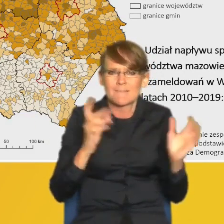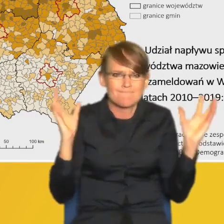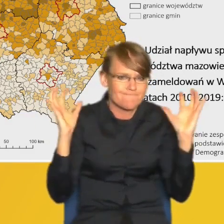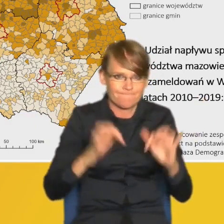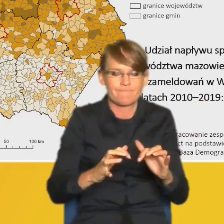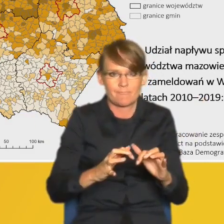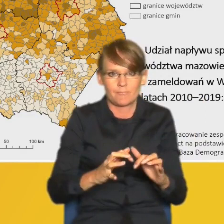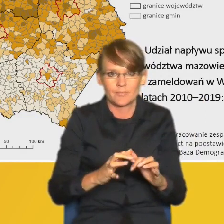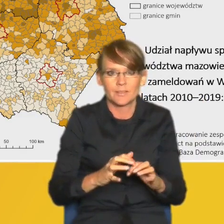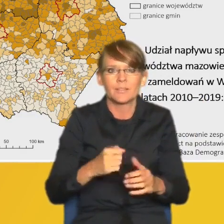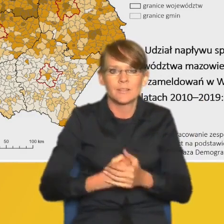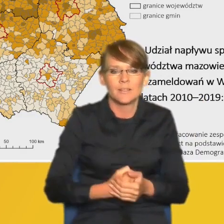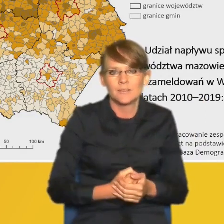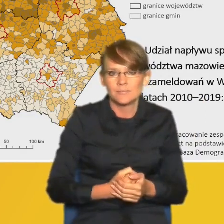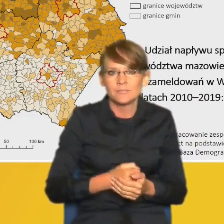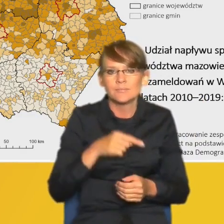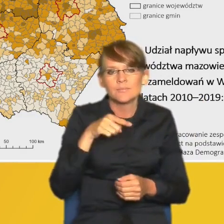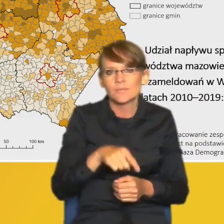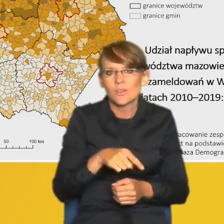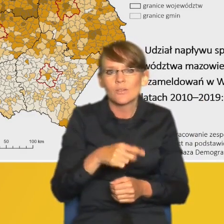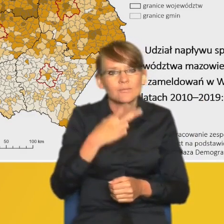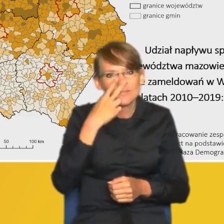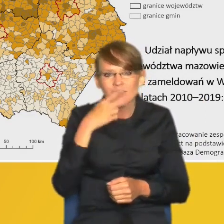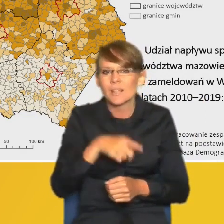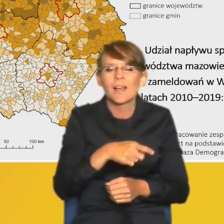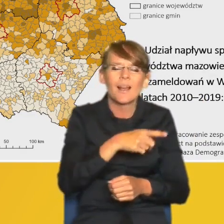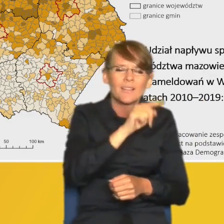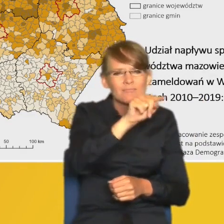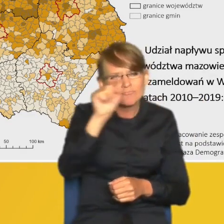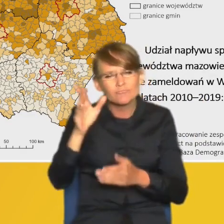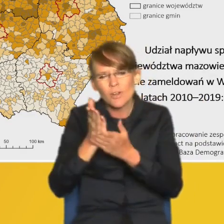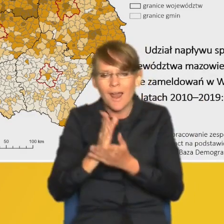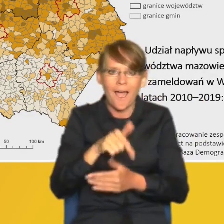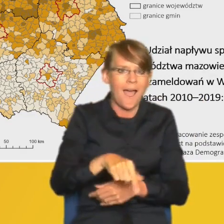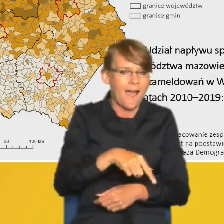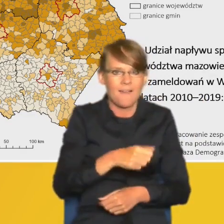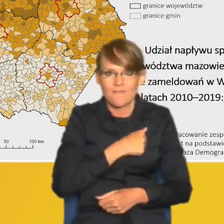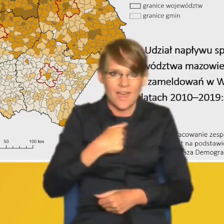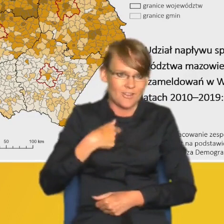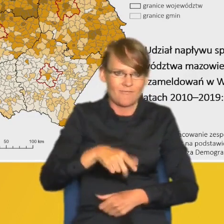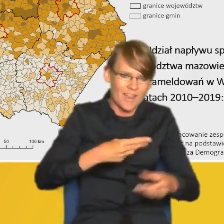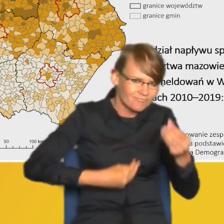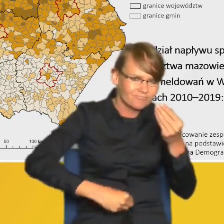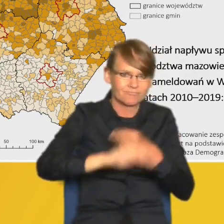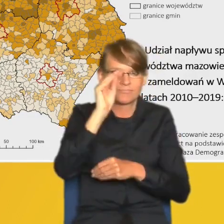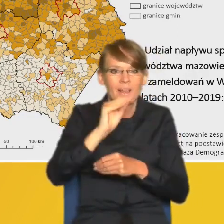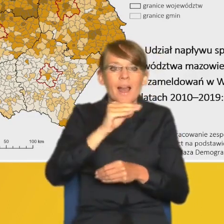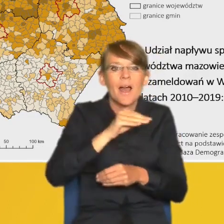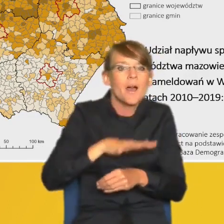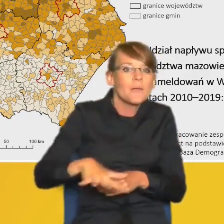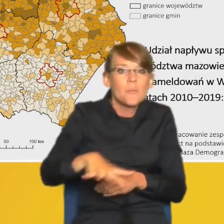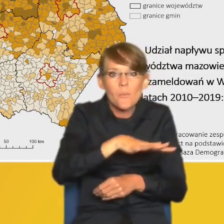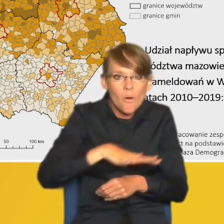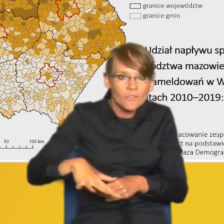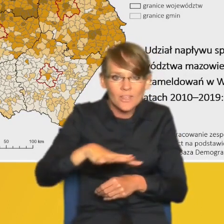odwołując się do terminów medycznych, a więc ponadprzeciętnego wzrostu w stosunku do potencjału powierzchniowego czy